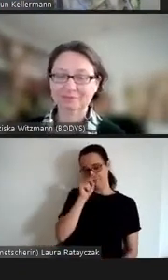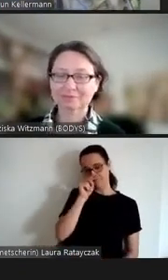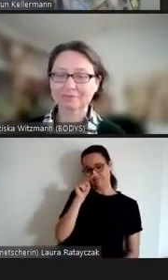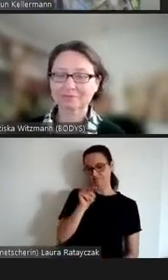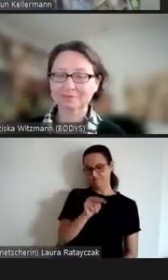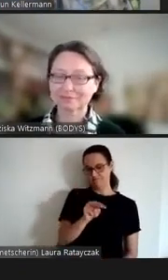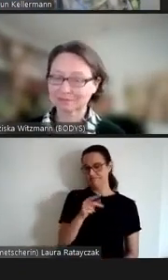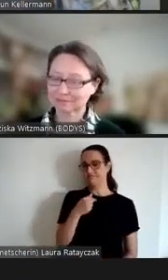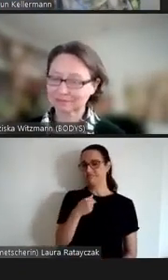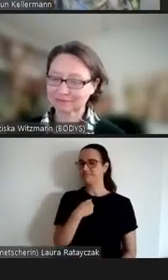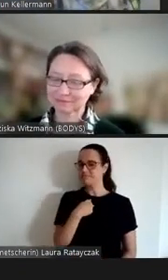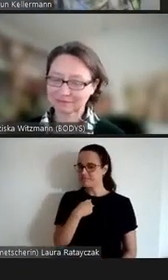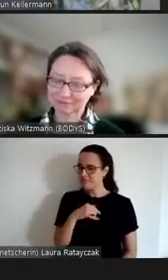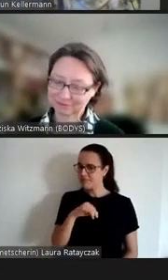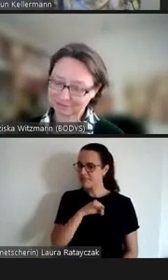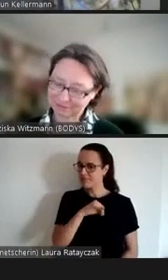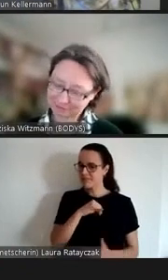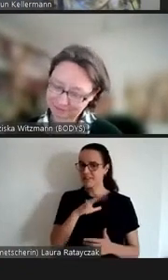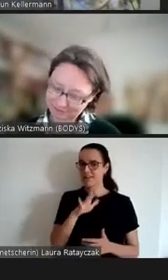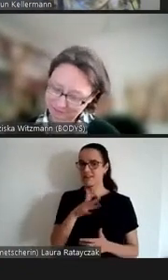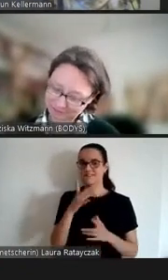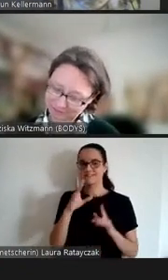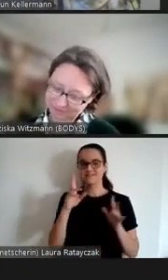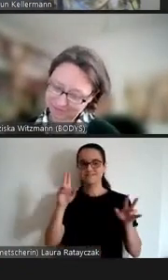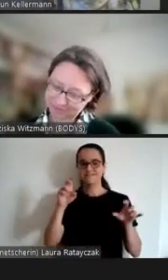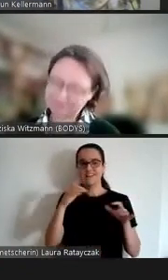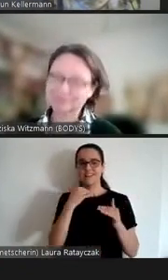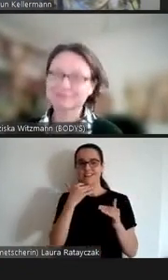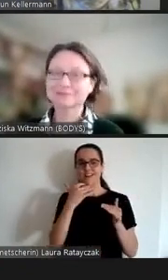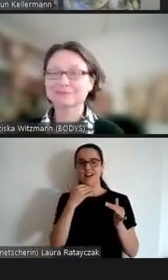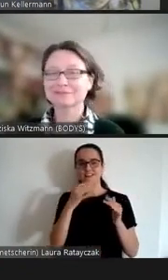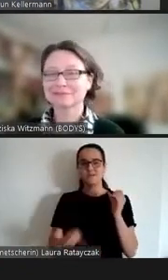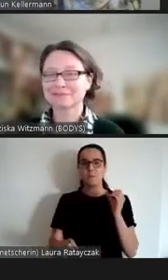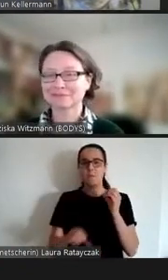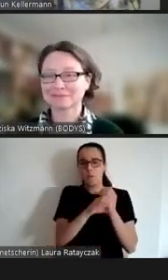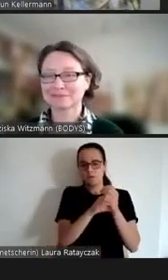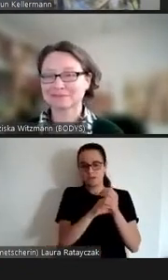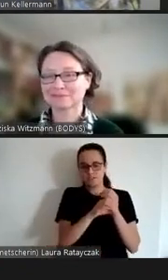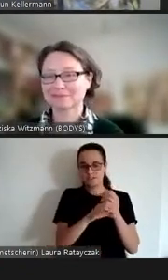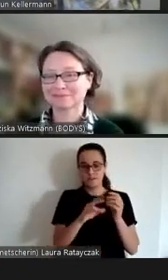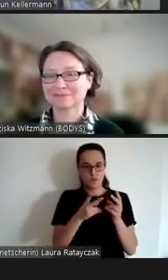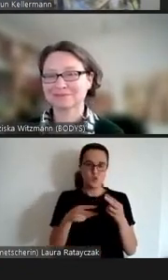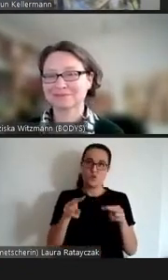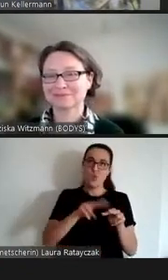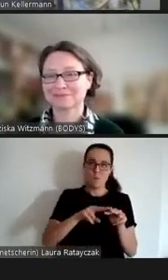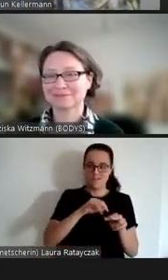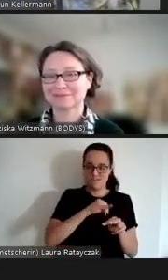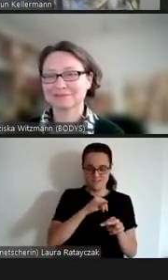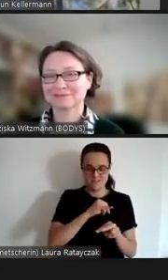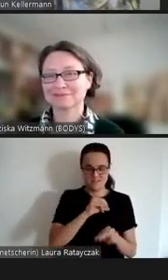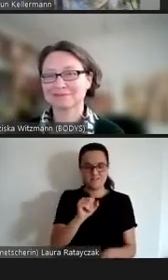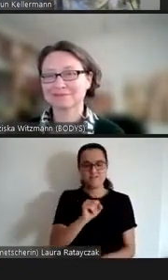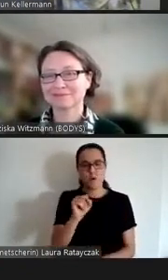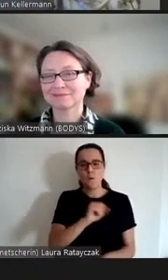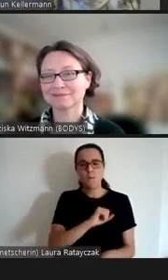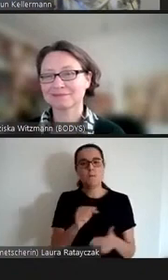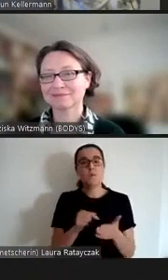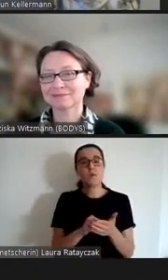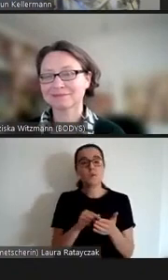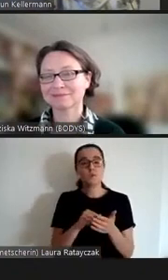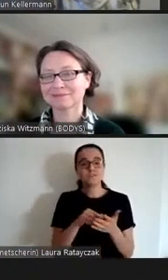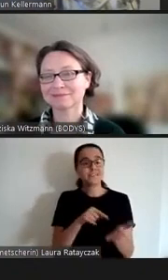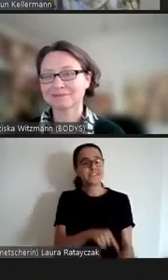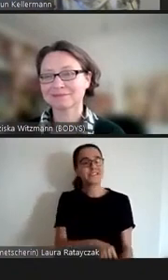von der narrativen Prothese gleich doppelt interessant denn sie zeigt uns